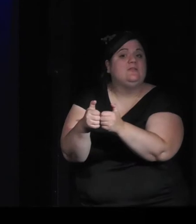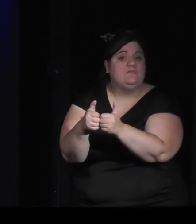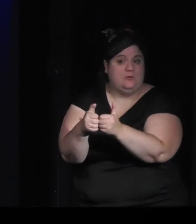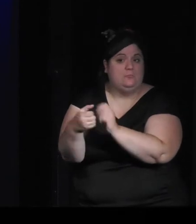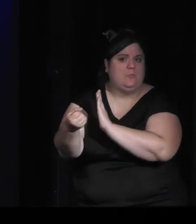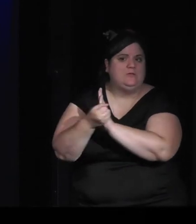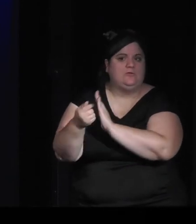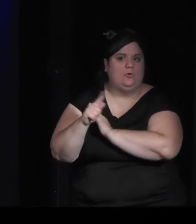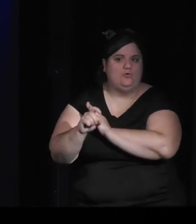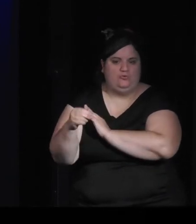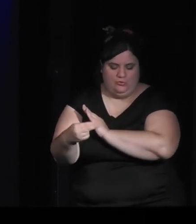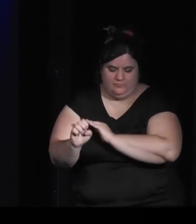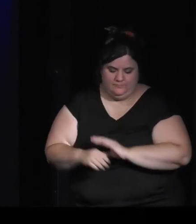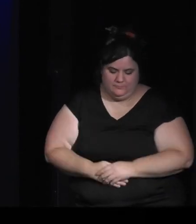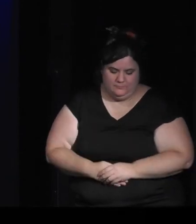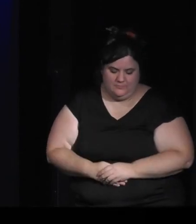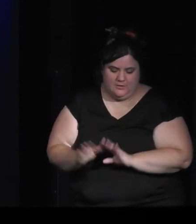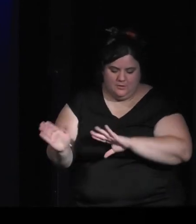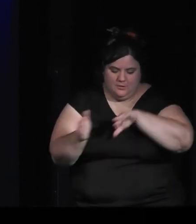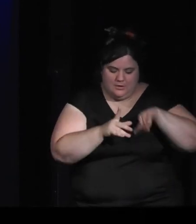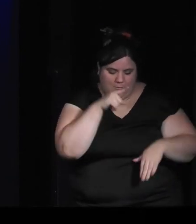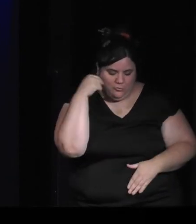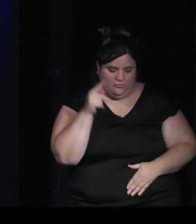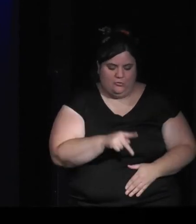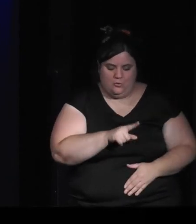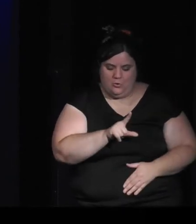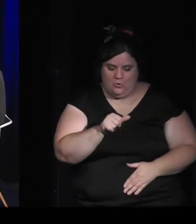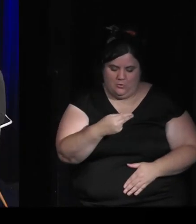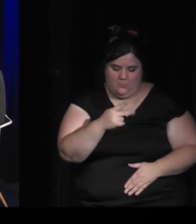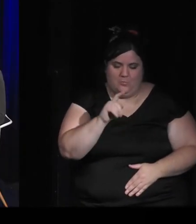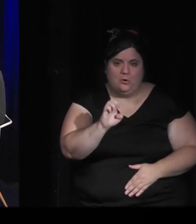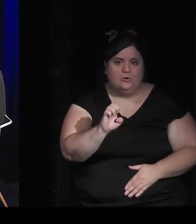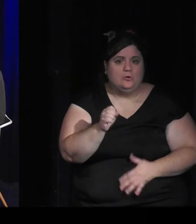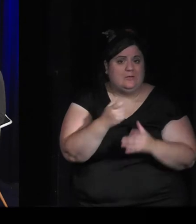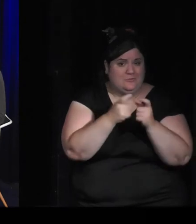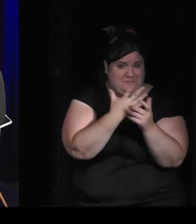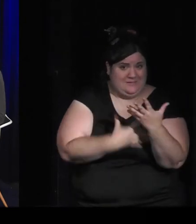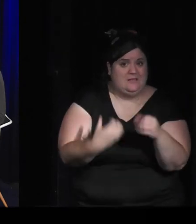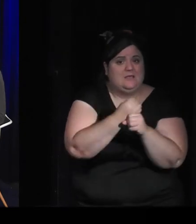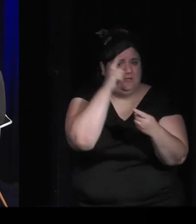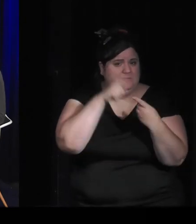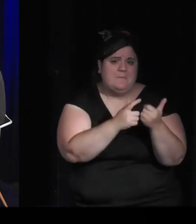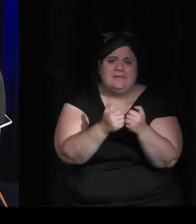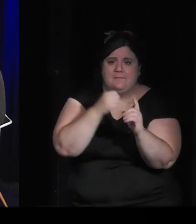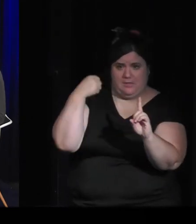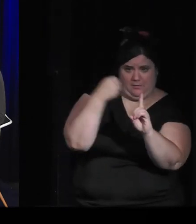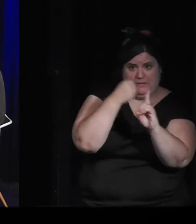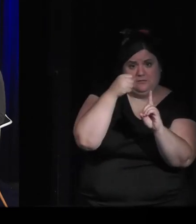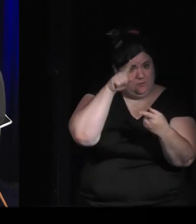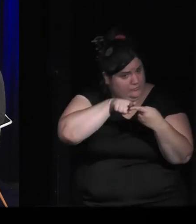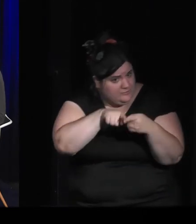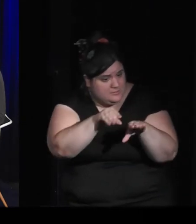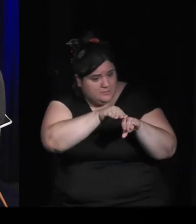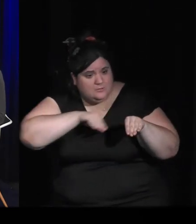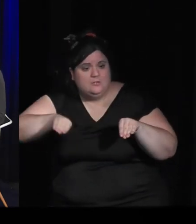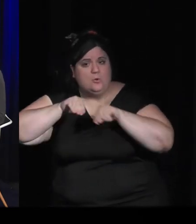cofondateur de Game Impact, coordinateur d'un portail Ikigai, et vous donnez également des cours, notamment sur les enjeux environnementaux dans